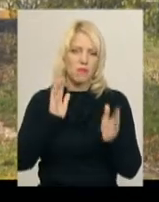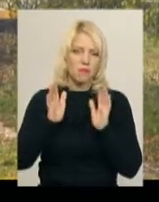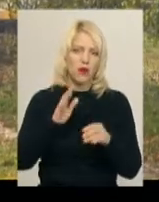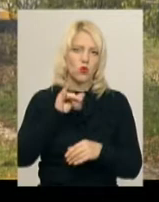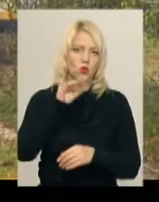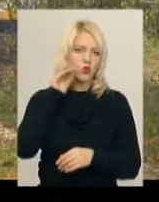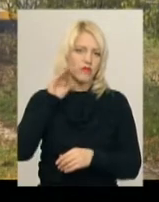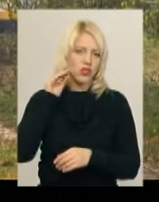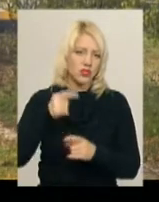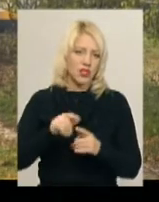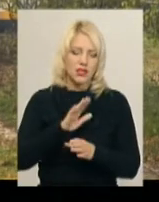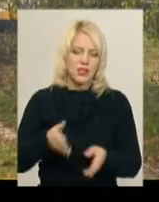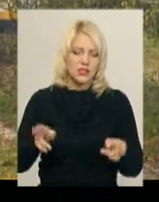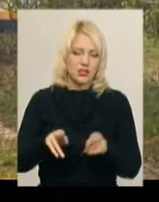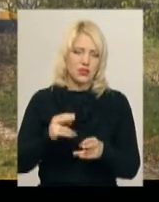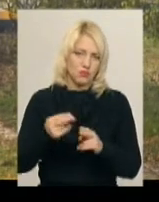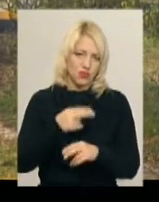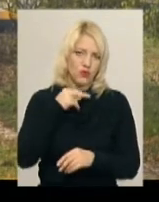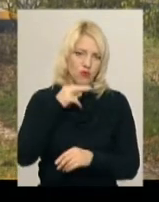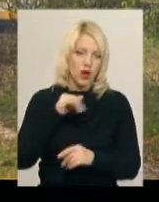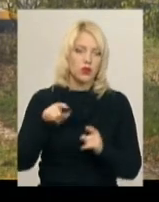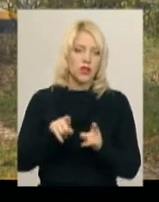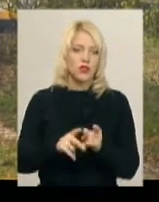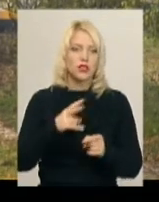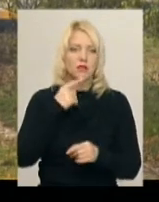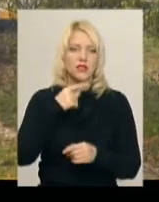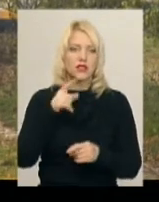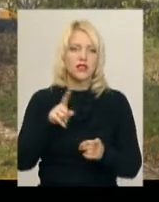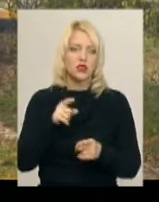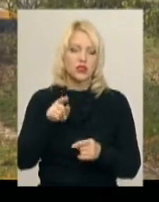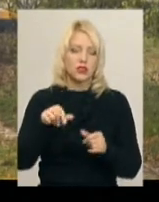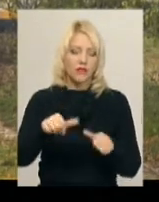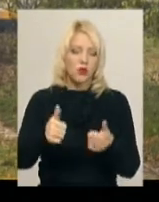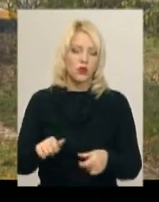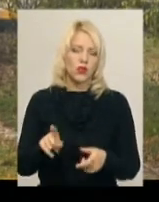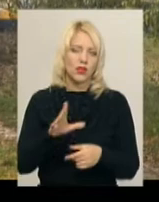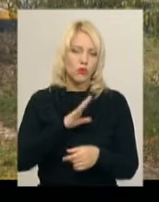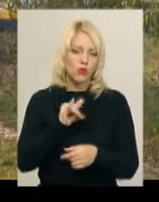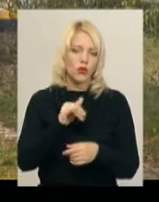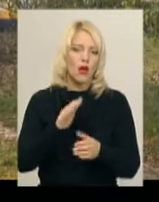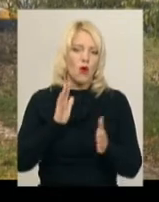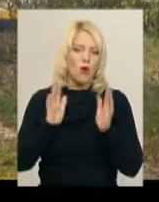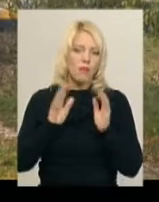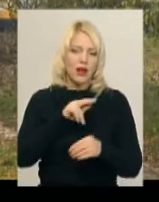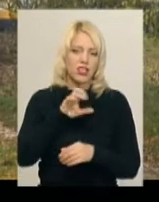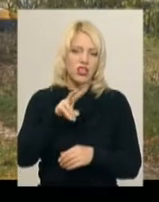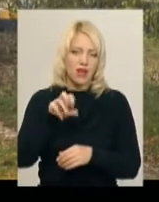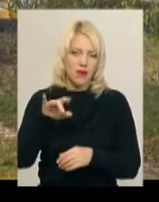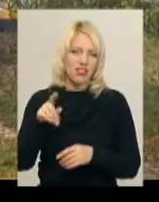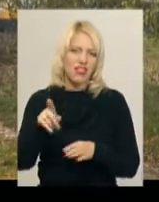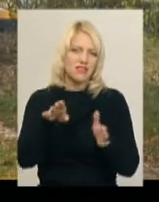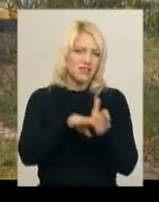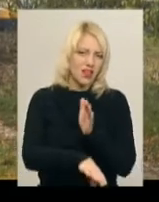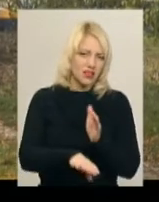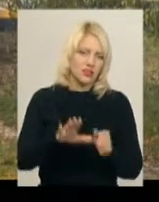також не залишимо без уваги. Варто відзначити, що ті фігури, які були в парку Чекмана були найгірші, відповідно із них і